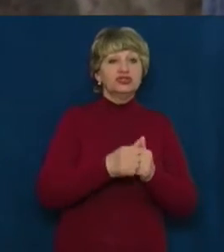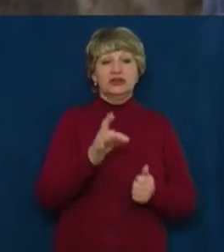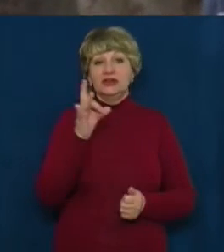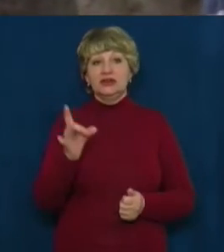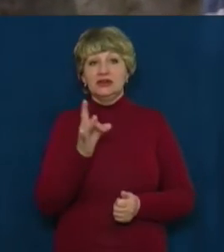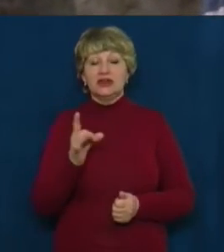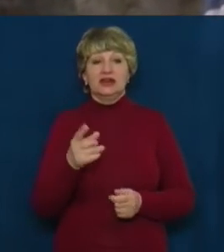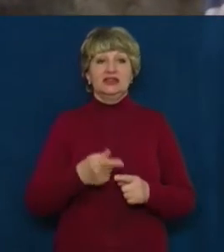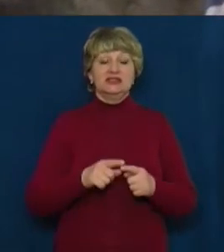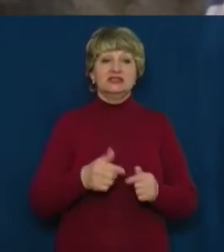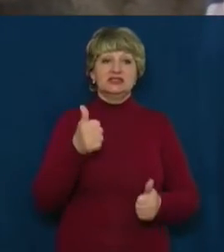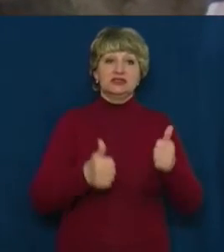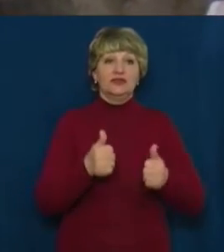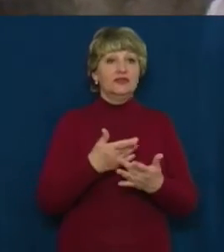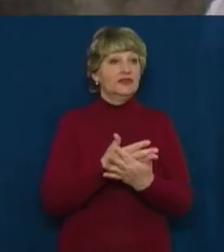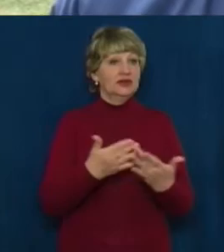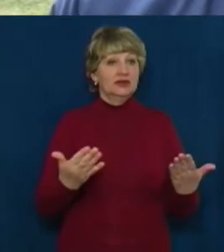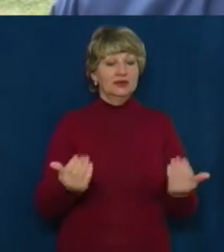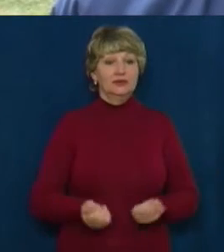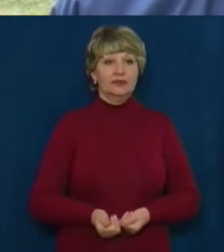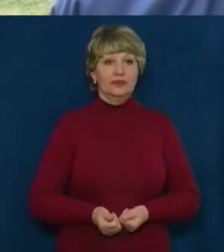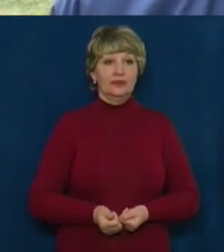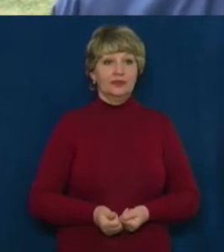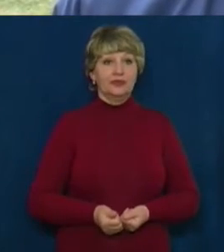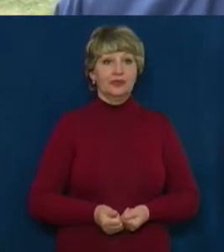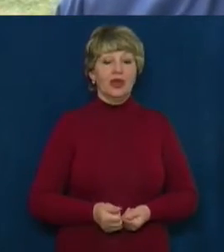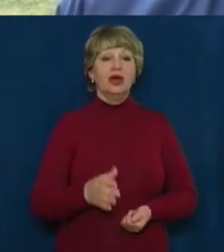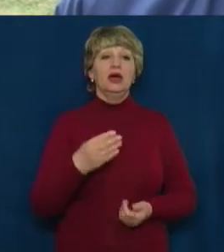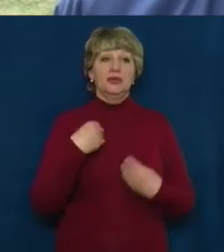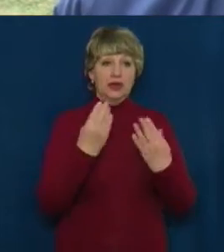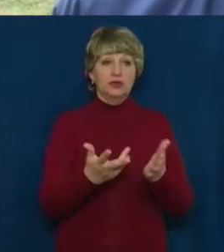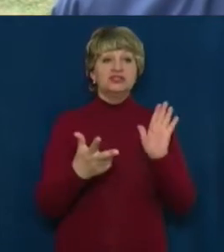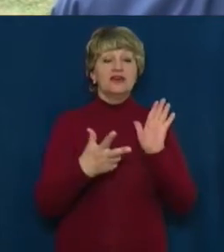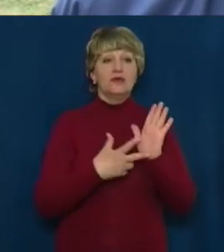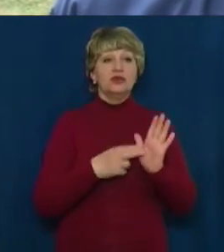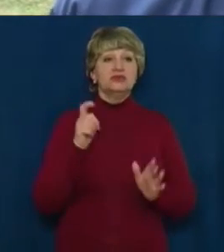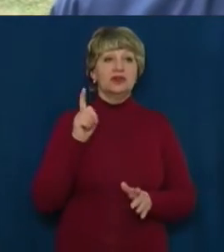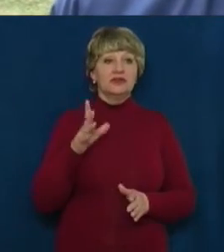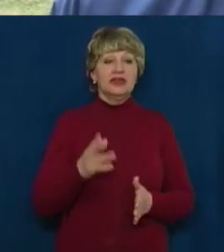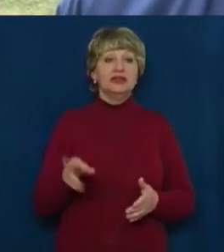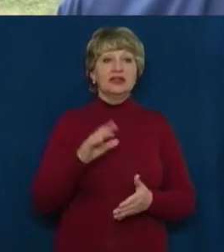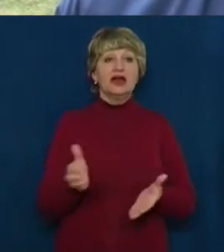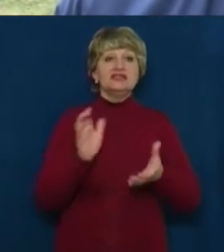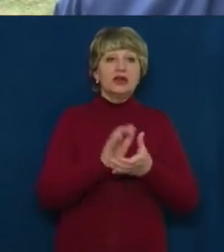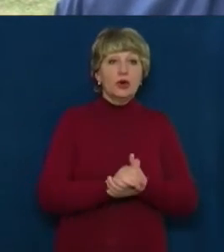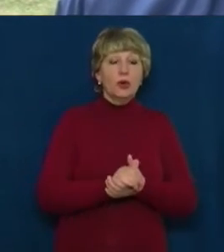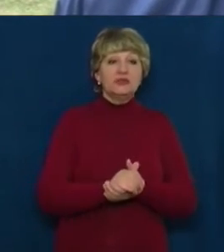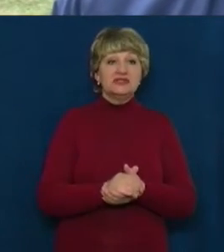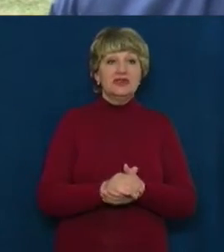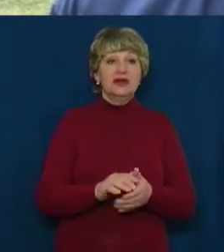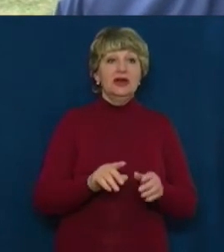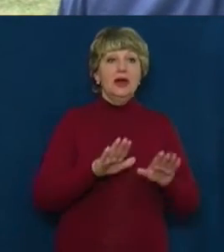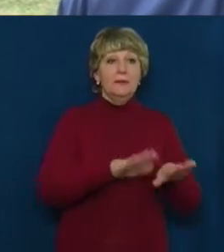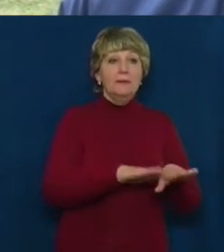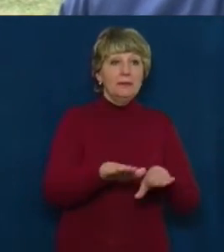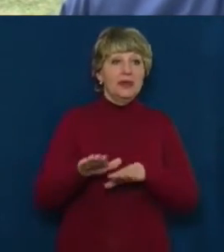проходження різна, каже Олександр Товстоп'ят. Дається вісім хвилин на знайомлення з трасою без собаки. Спортсмен за вісім хвилин повинен